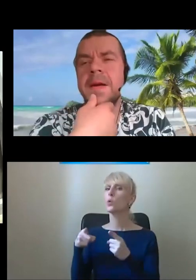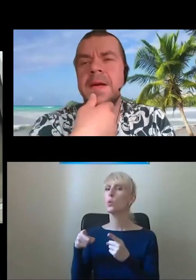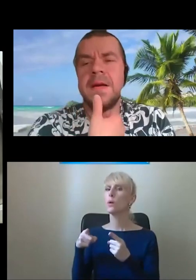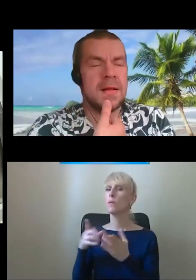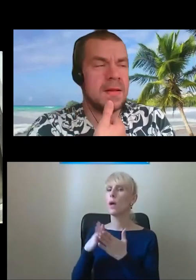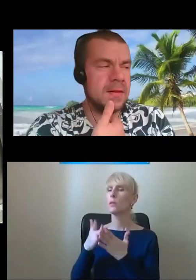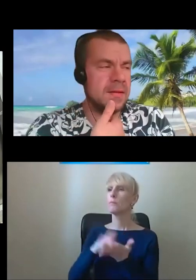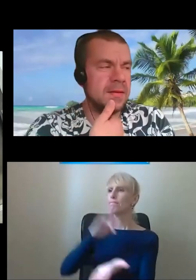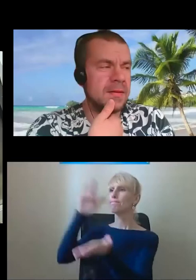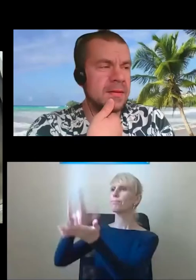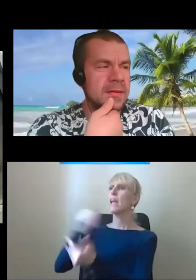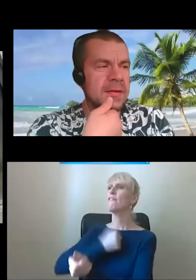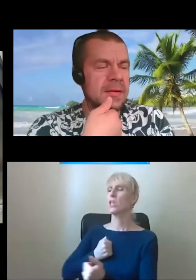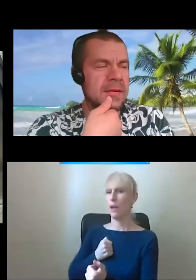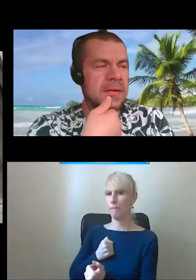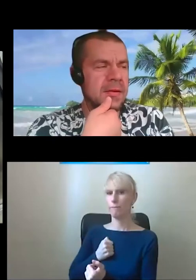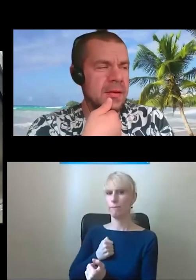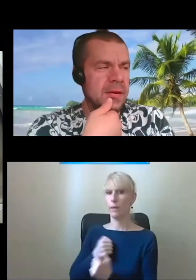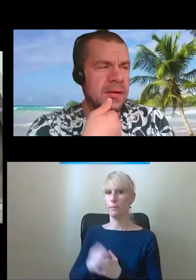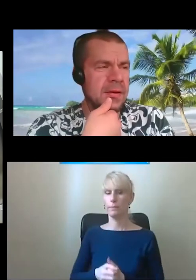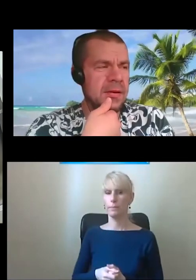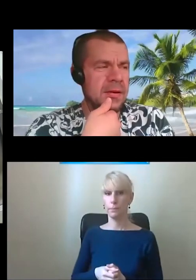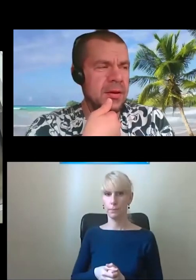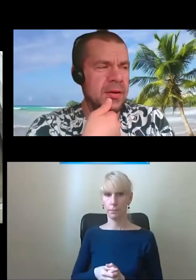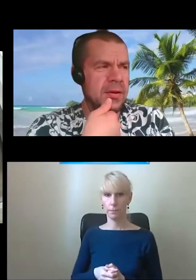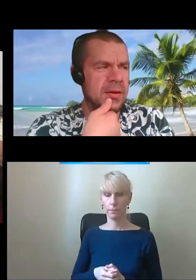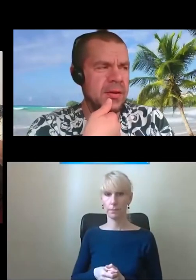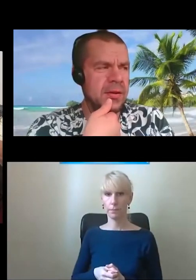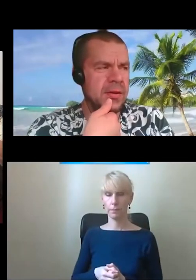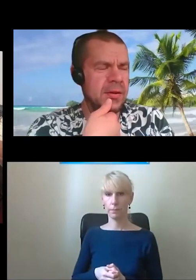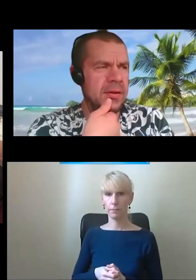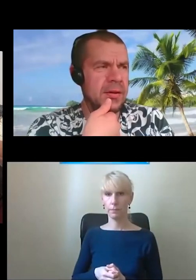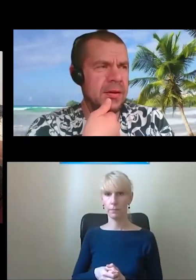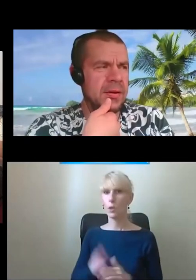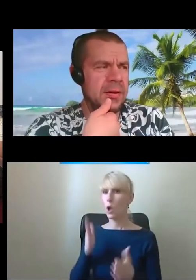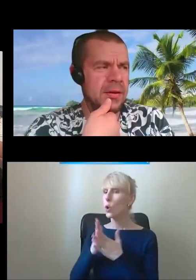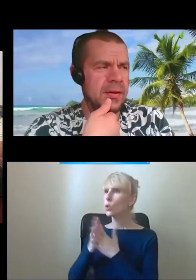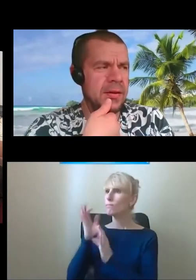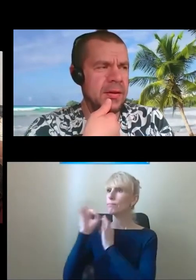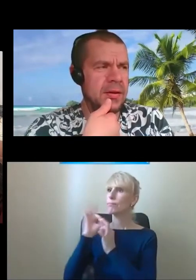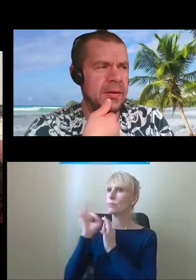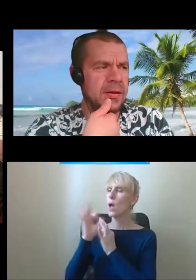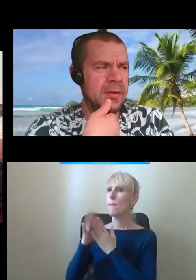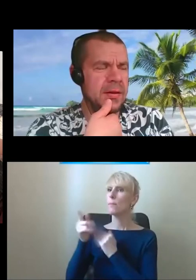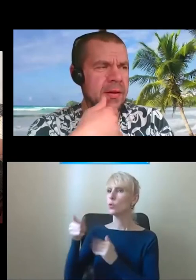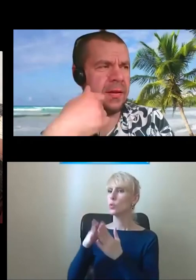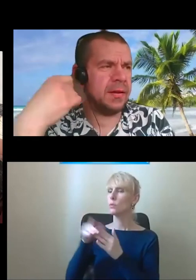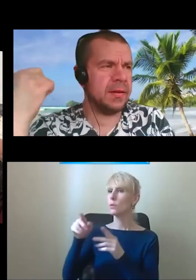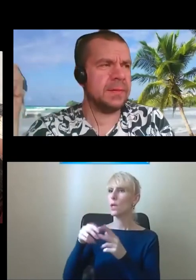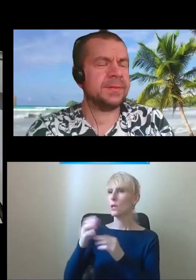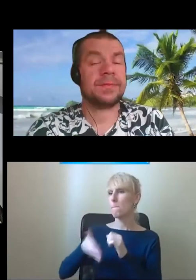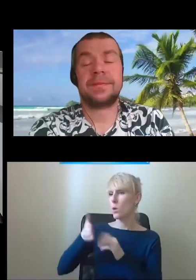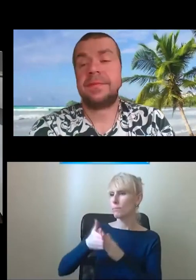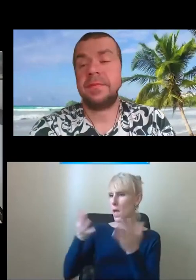kierunku Warszawy. Na Warszawę, tak? Tak. Dobrze, dzwonię na poziom ratunkowy, bo oni mają tam klucze i pojazd.